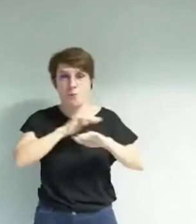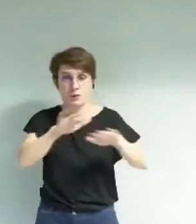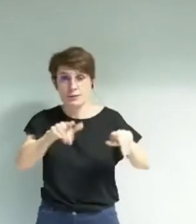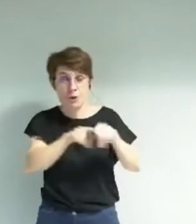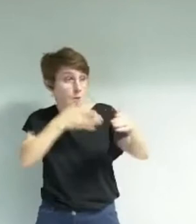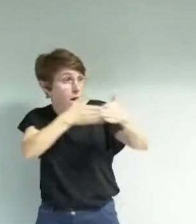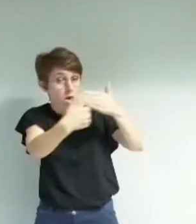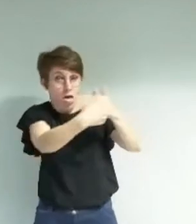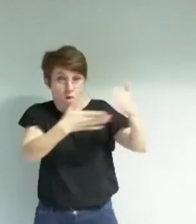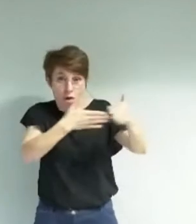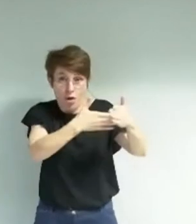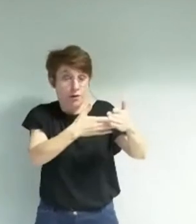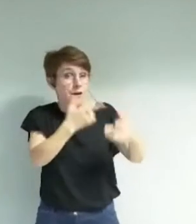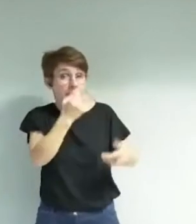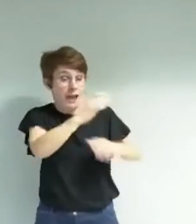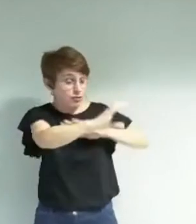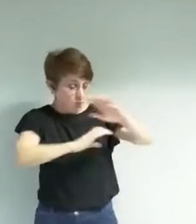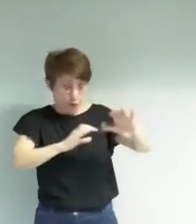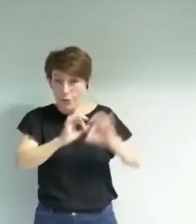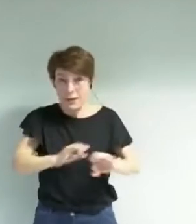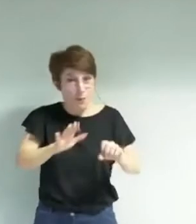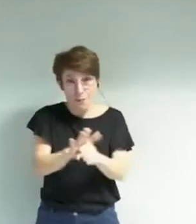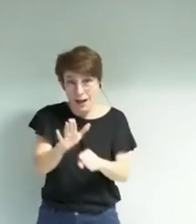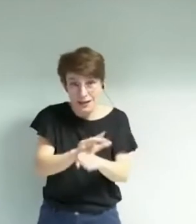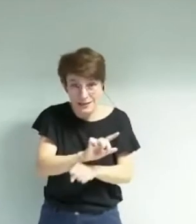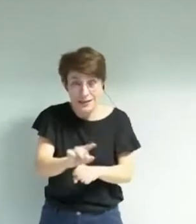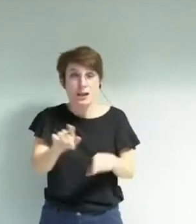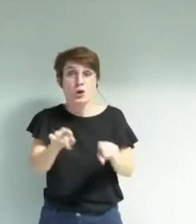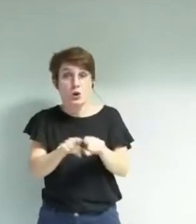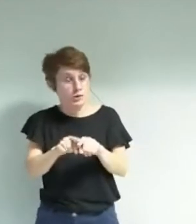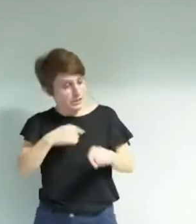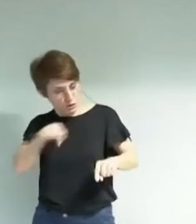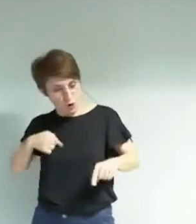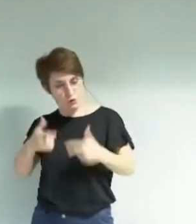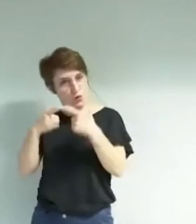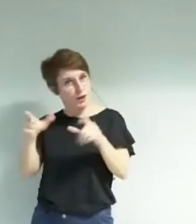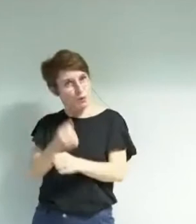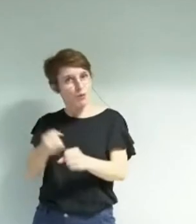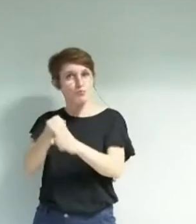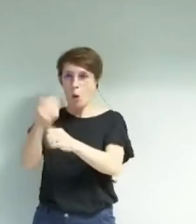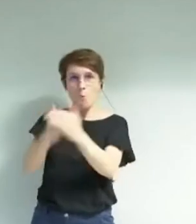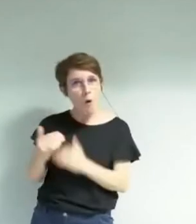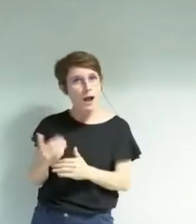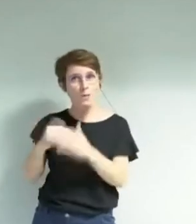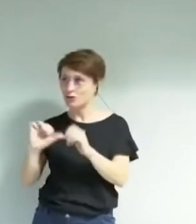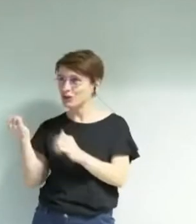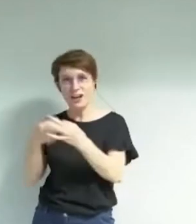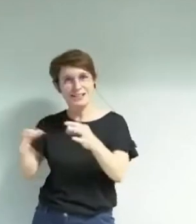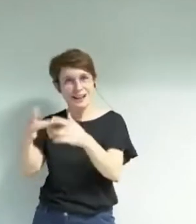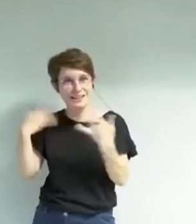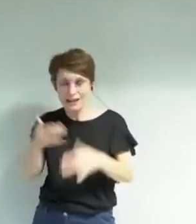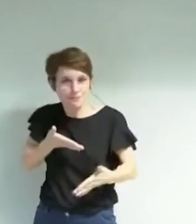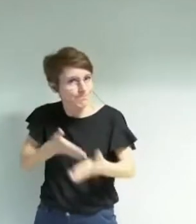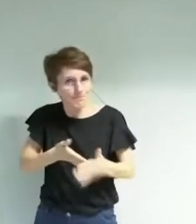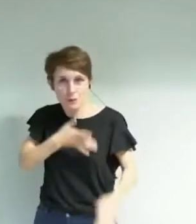alloués à la création culturelle et qu'il n'y a pas de liberté d'administration et de programmation. Et enfin, ça c'est un constat que je